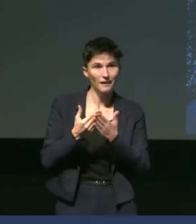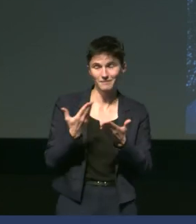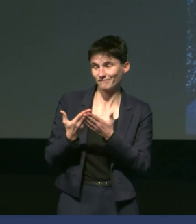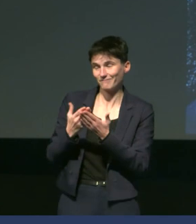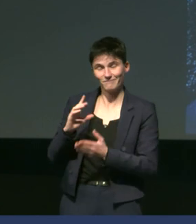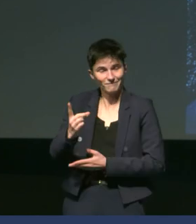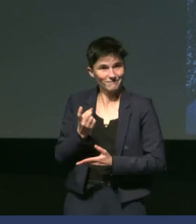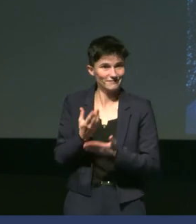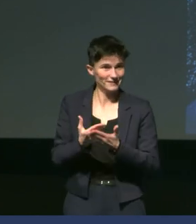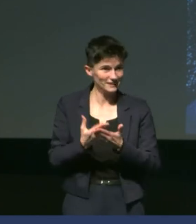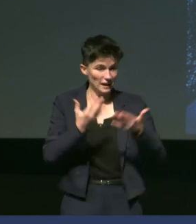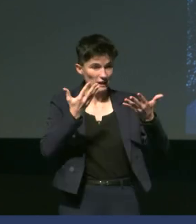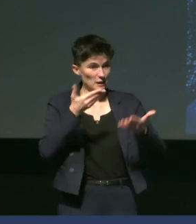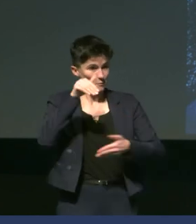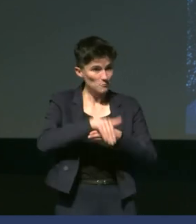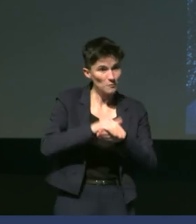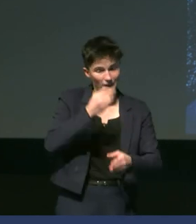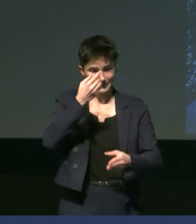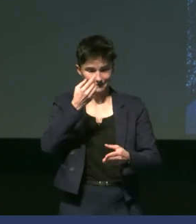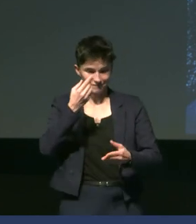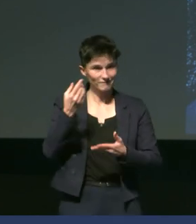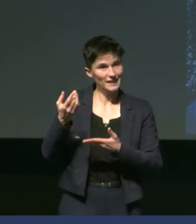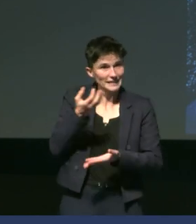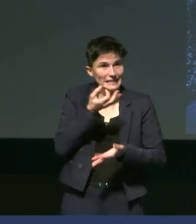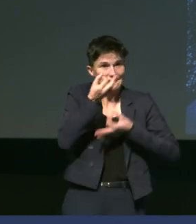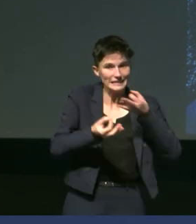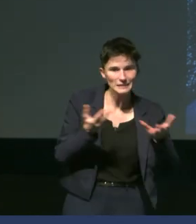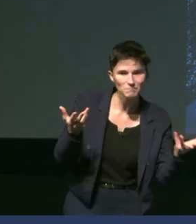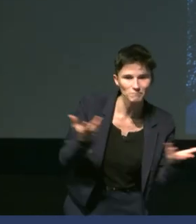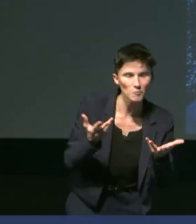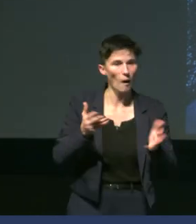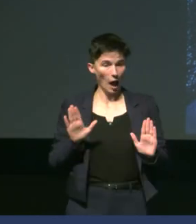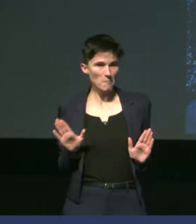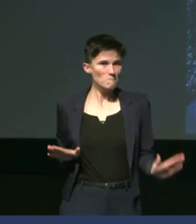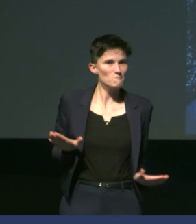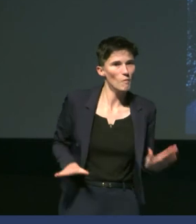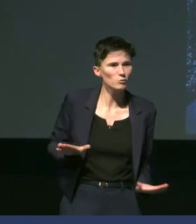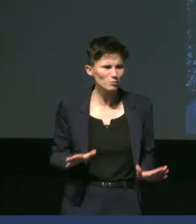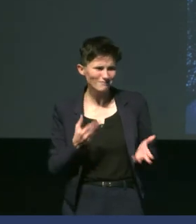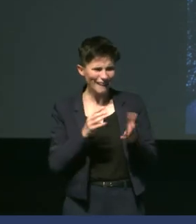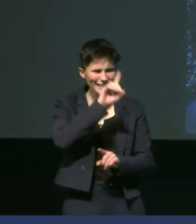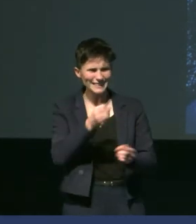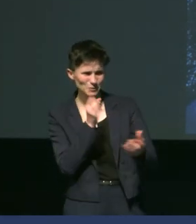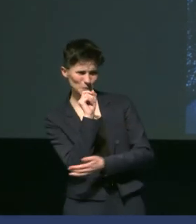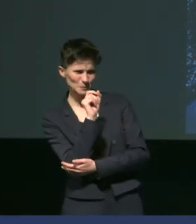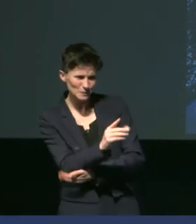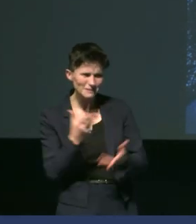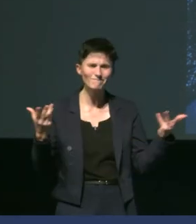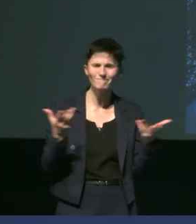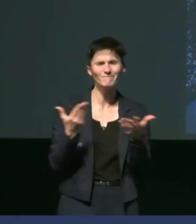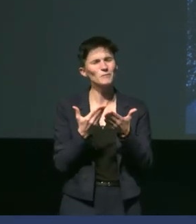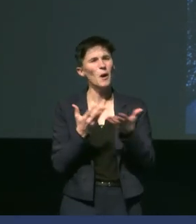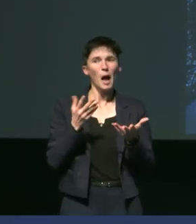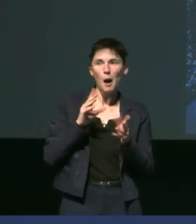Agnès va nous parler ce soir des manchots avec cette thématique les manchots peuvent-ils faire face aux dérèglements climatiques cette conférence